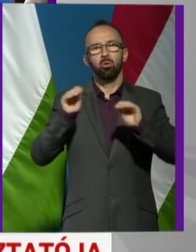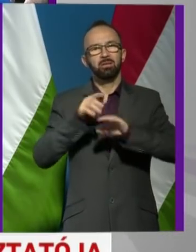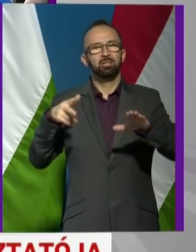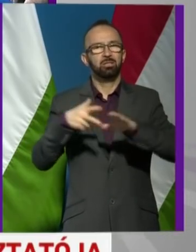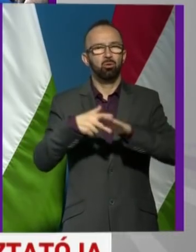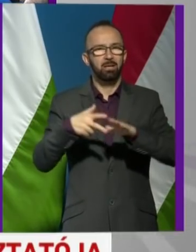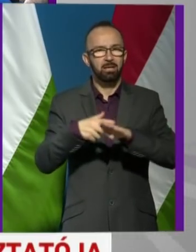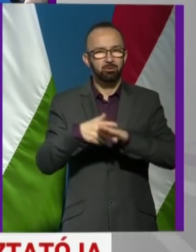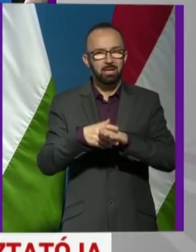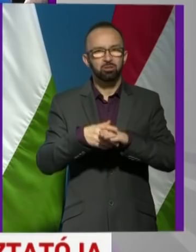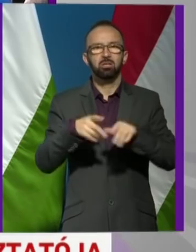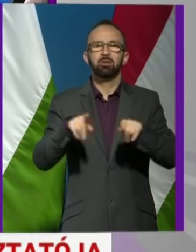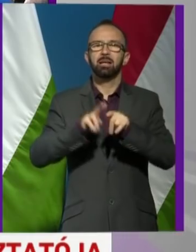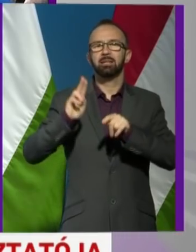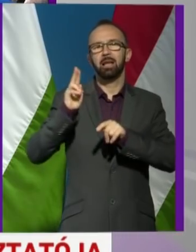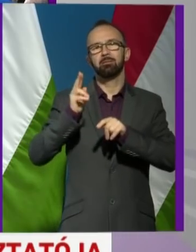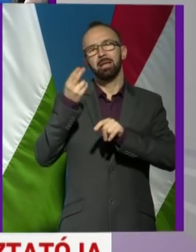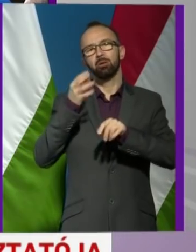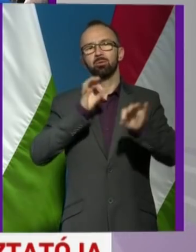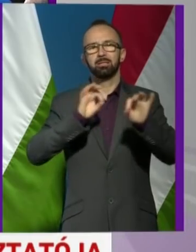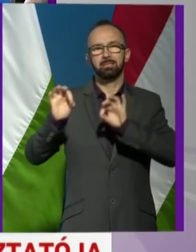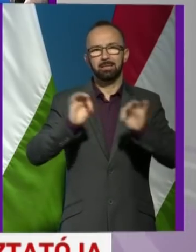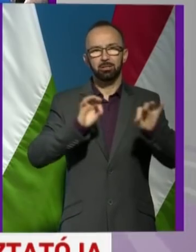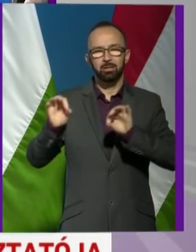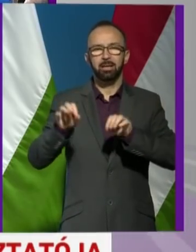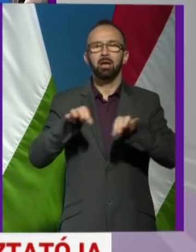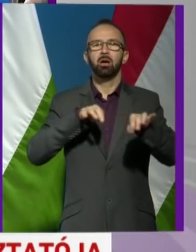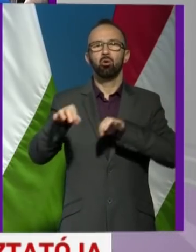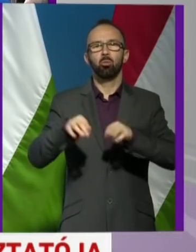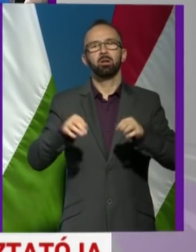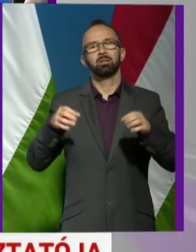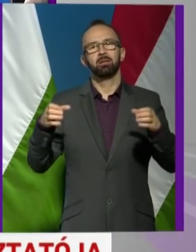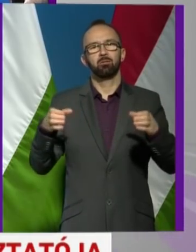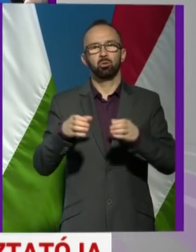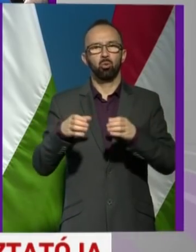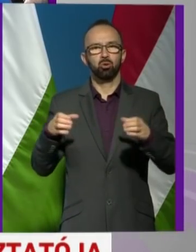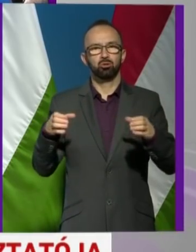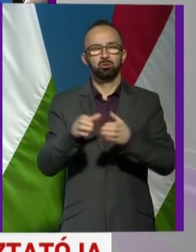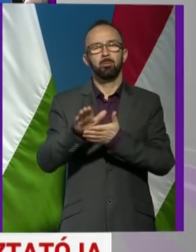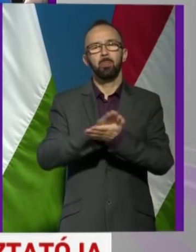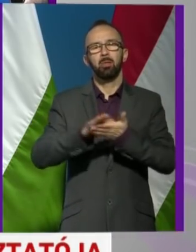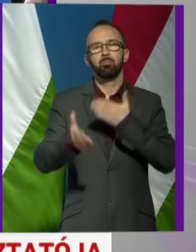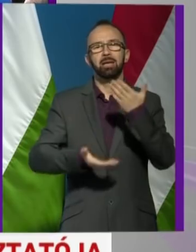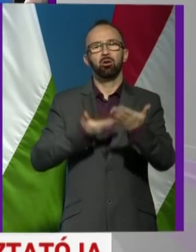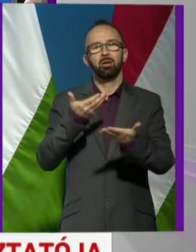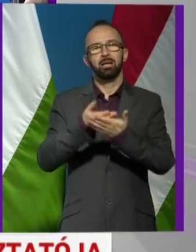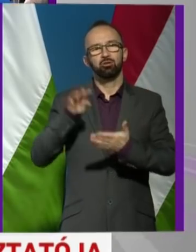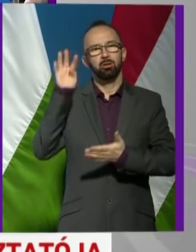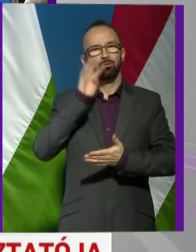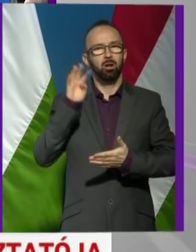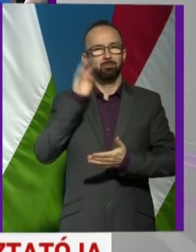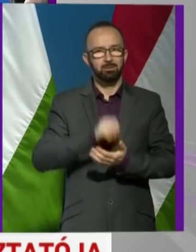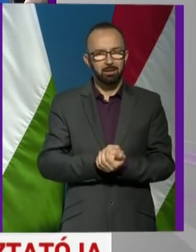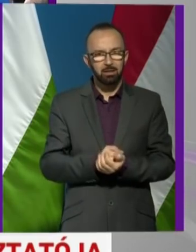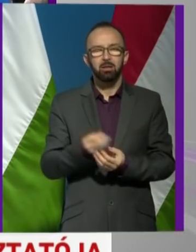korlátozásokra, ilyen jelegű intézkedésekre az operatív törzs milyen ajánlásokat fogalmaz meg,